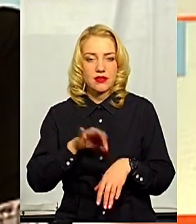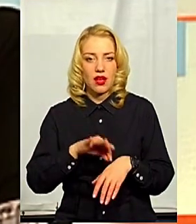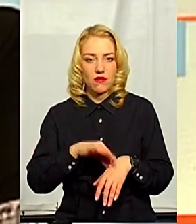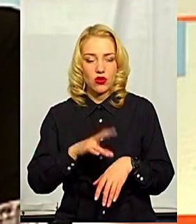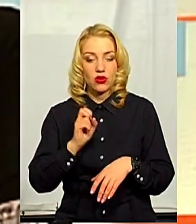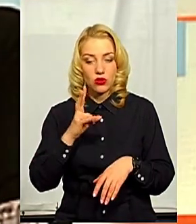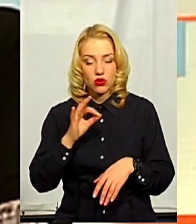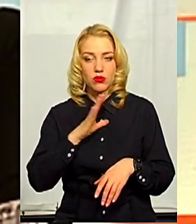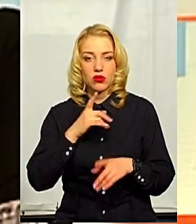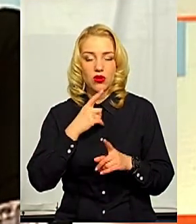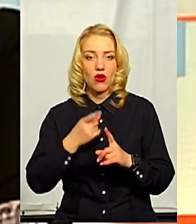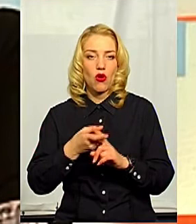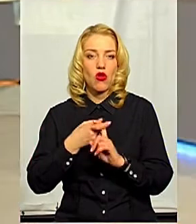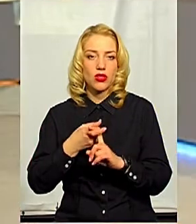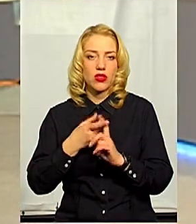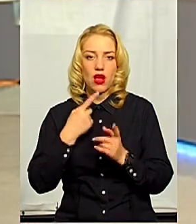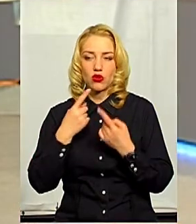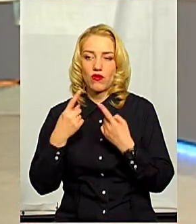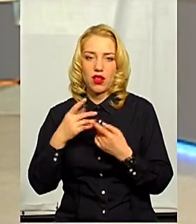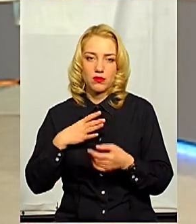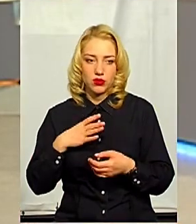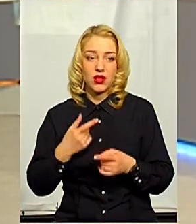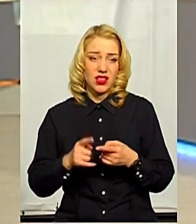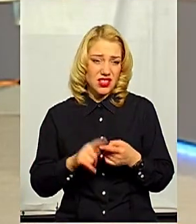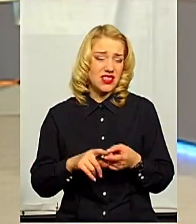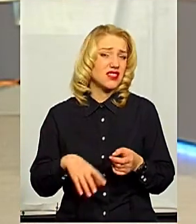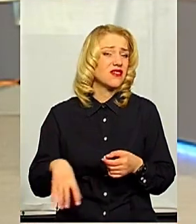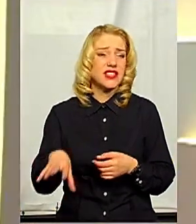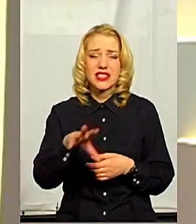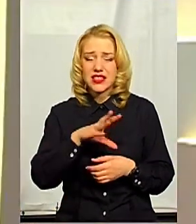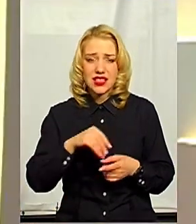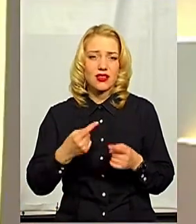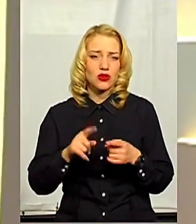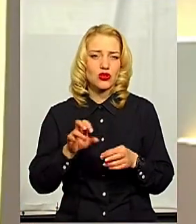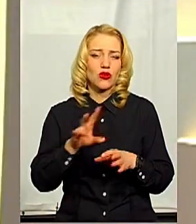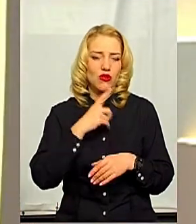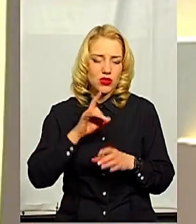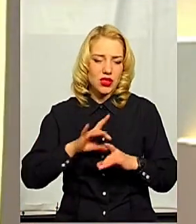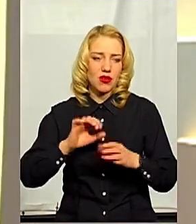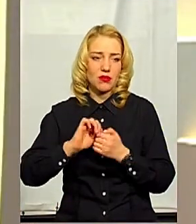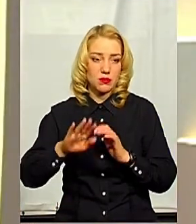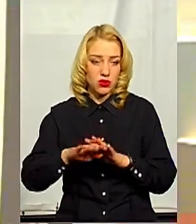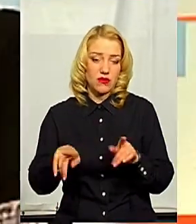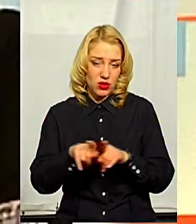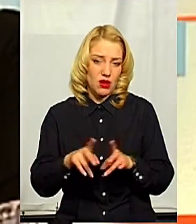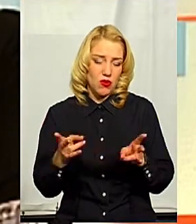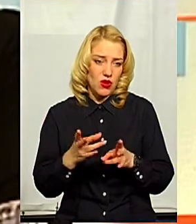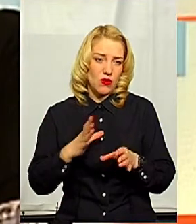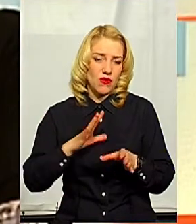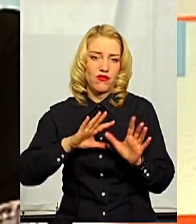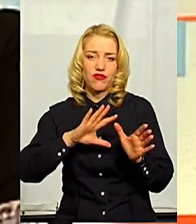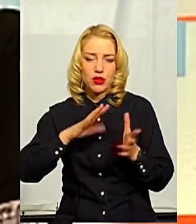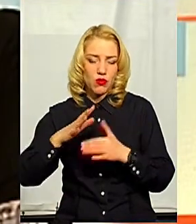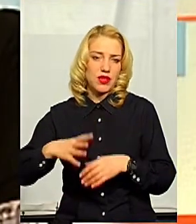контактували з особою. Тобто, те, що ми почули від заступника Хмельницької лікарні, то приблизно отак має відбуватися. І